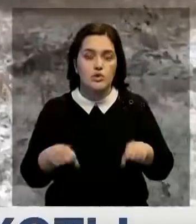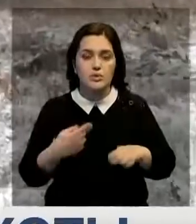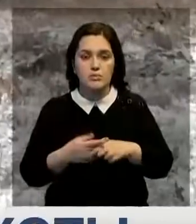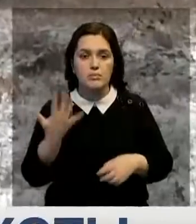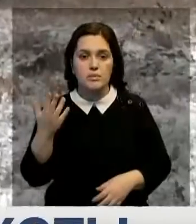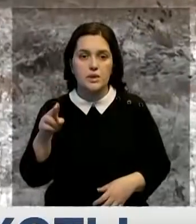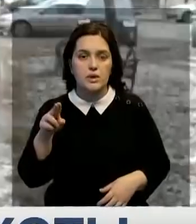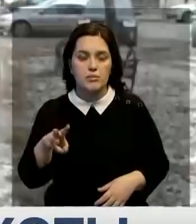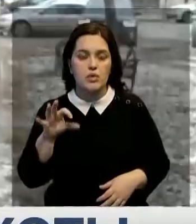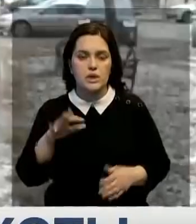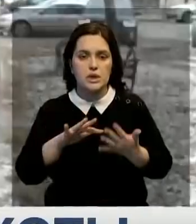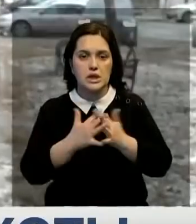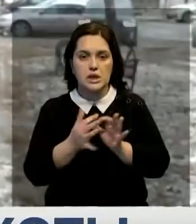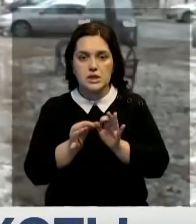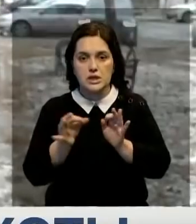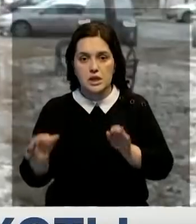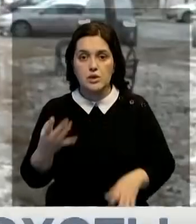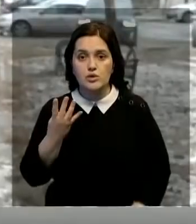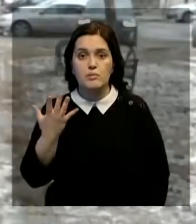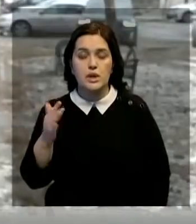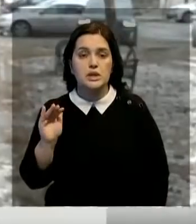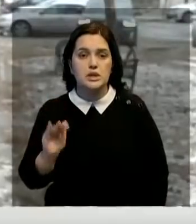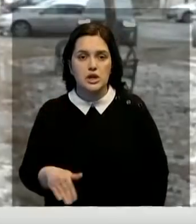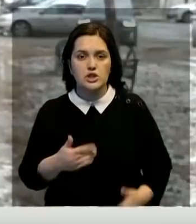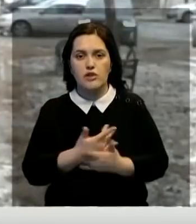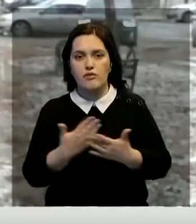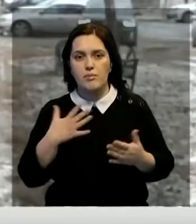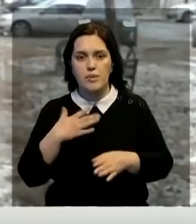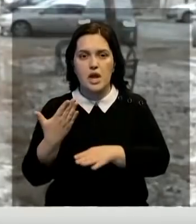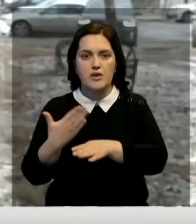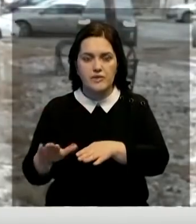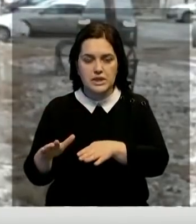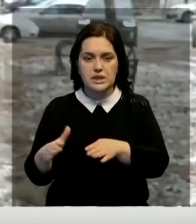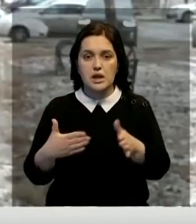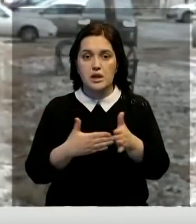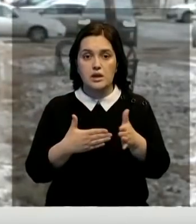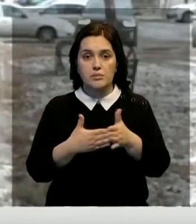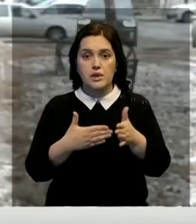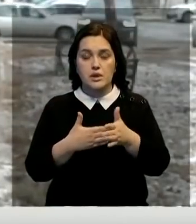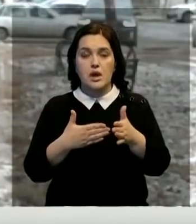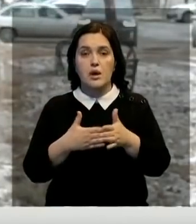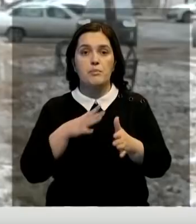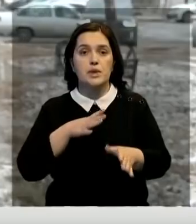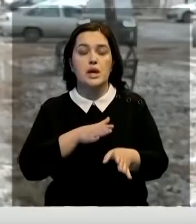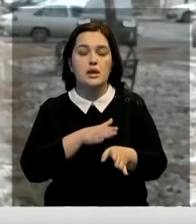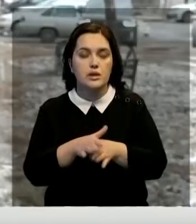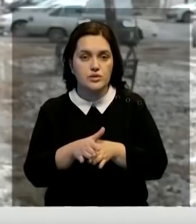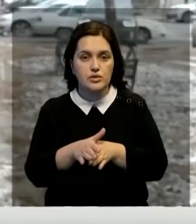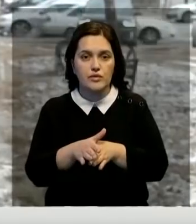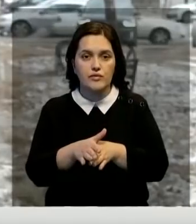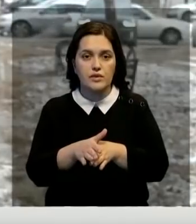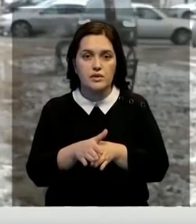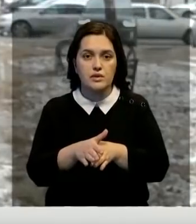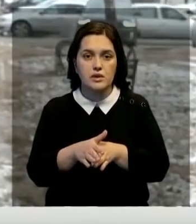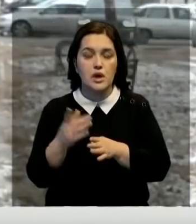километров от села. На 45 тысяч видов особей были выделены лимиты. Было реализовано порядка 100